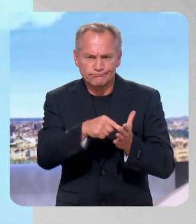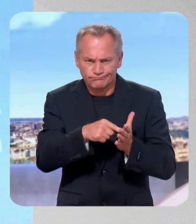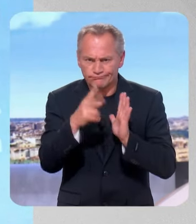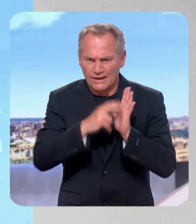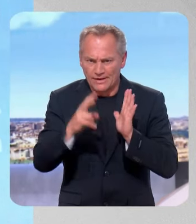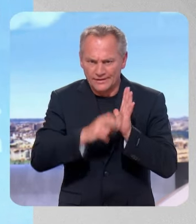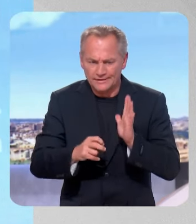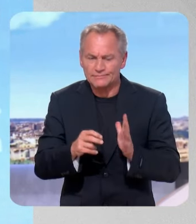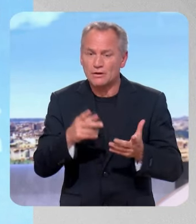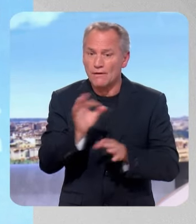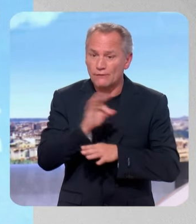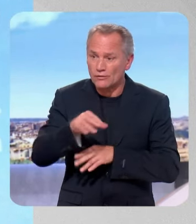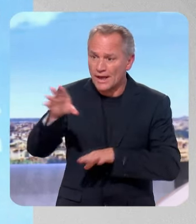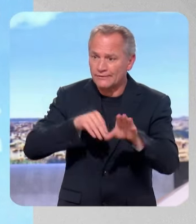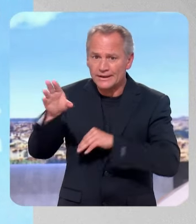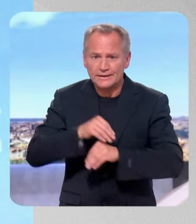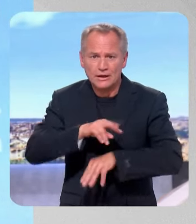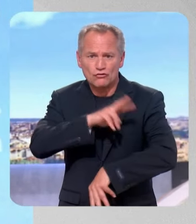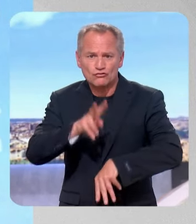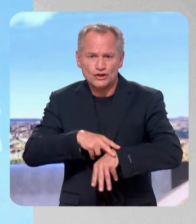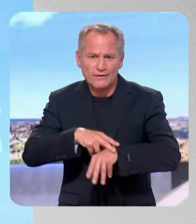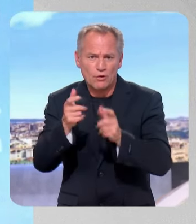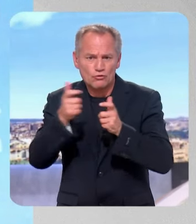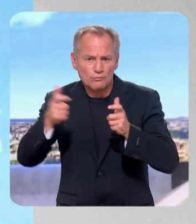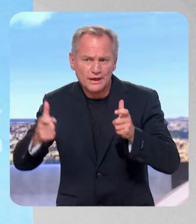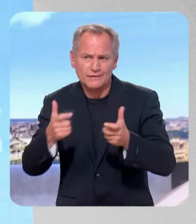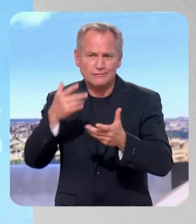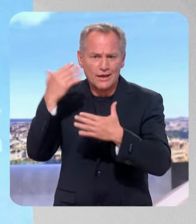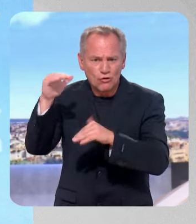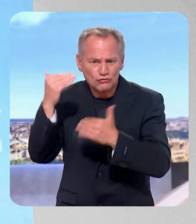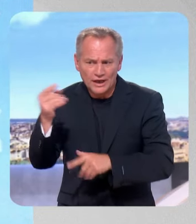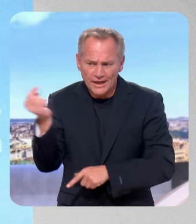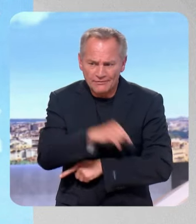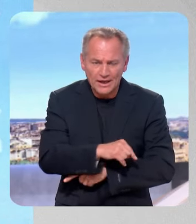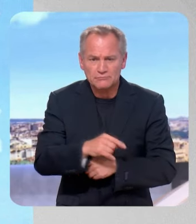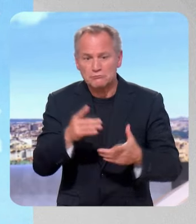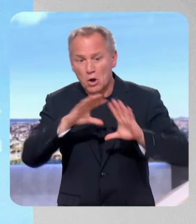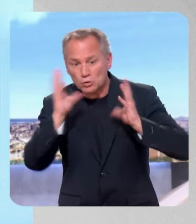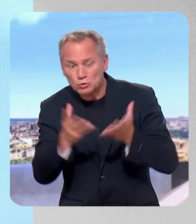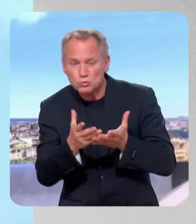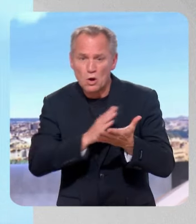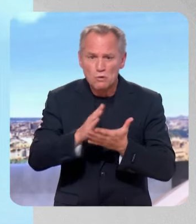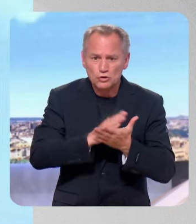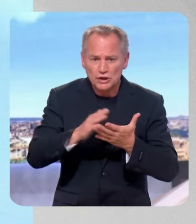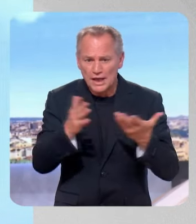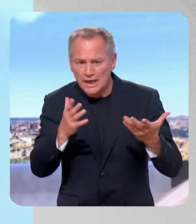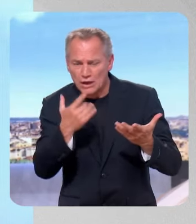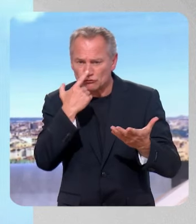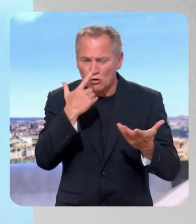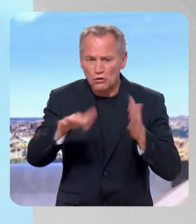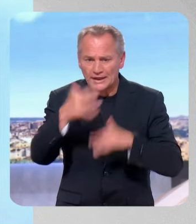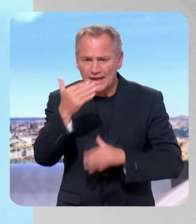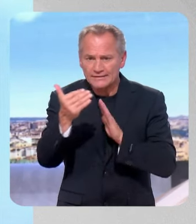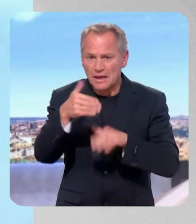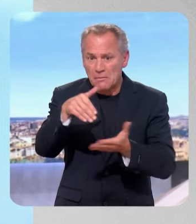'euros, 56 projets dont le plus important concerne Microsoft, on va y venir. Est-ce que c'est une lueur d'espoir dans un océan